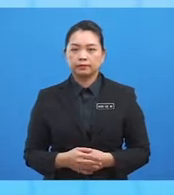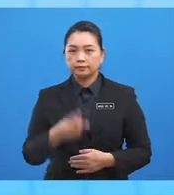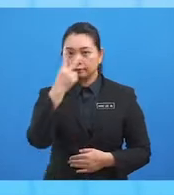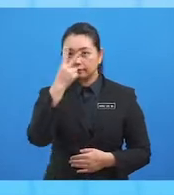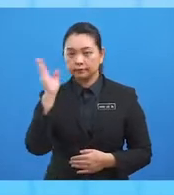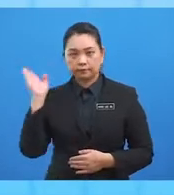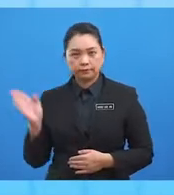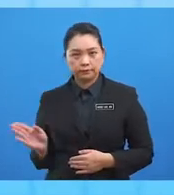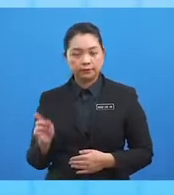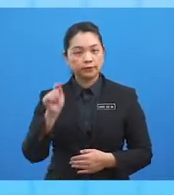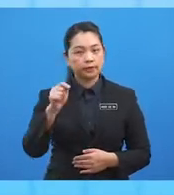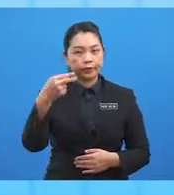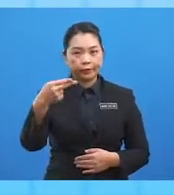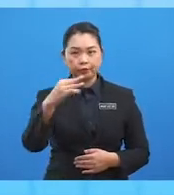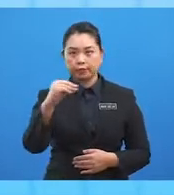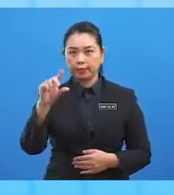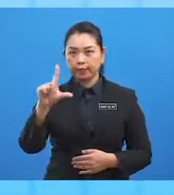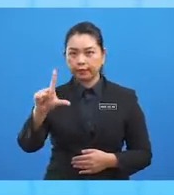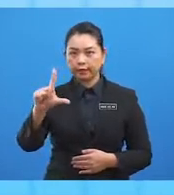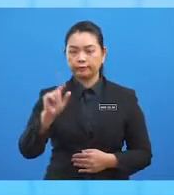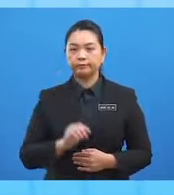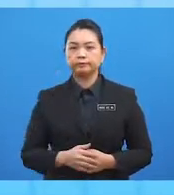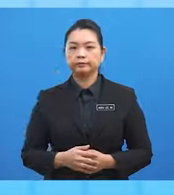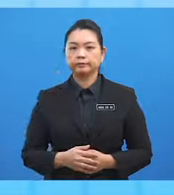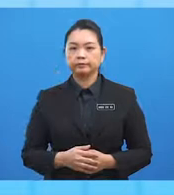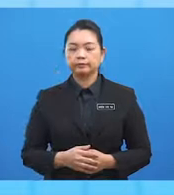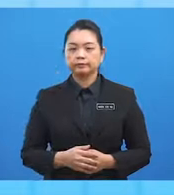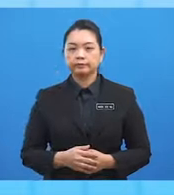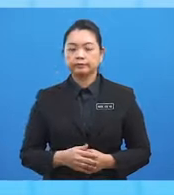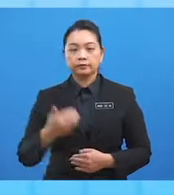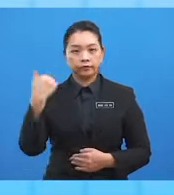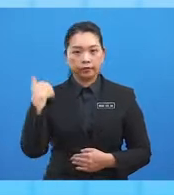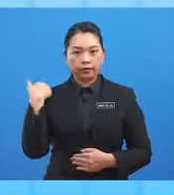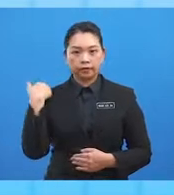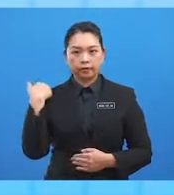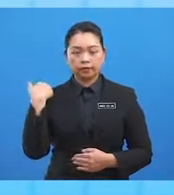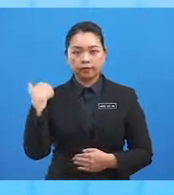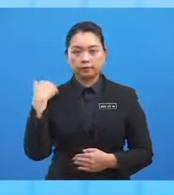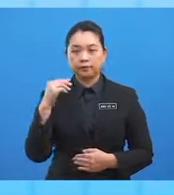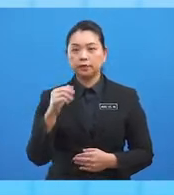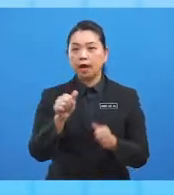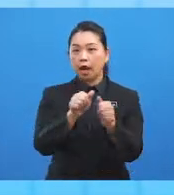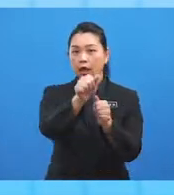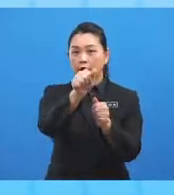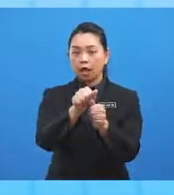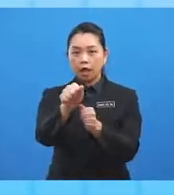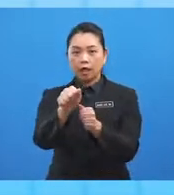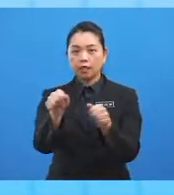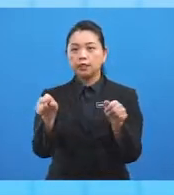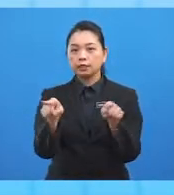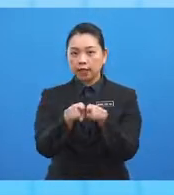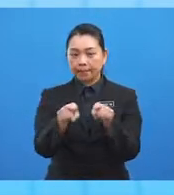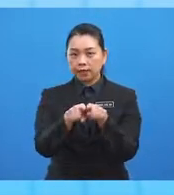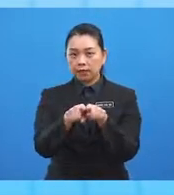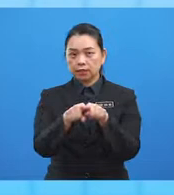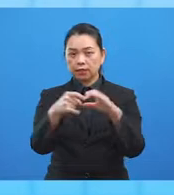Perhatikan titik H dan titik L. Titik H dan titik L berada di sebelah arah yang sama dari